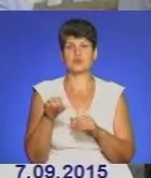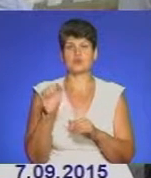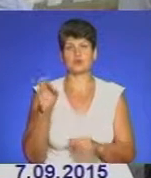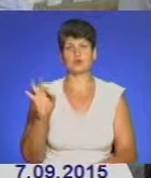АТО.